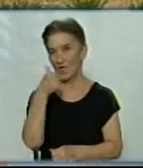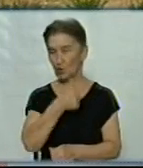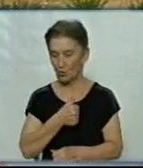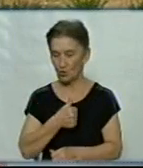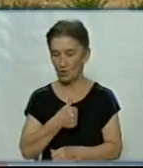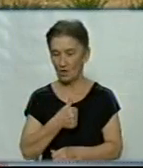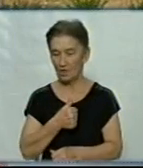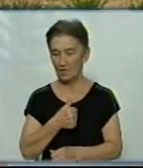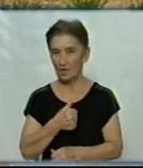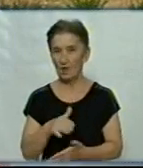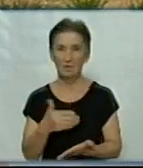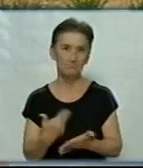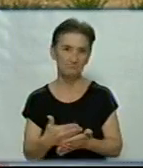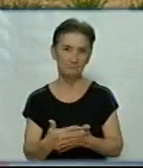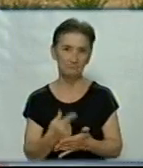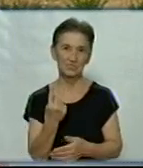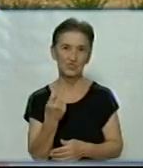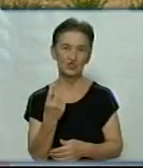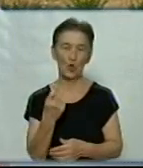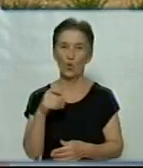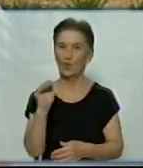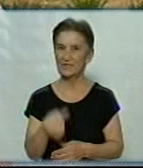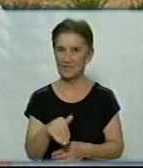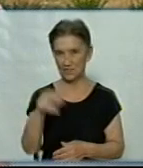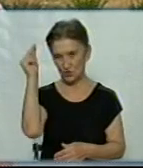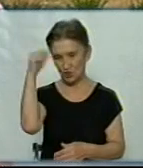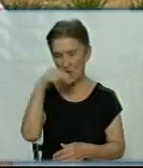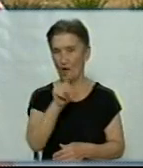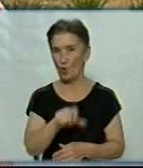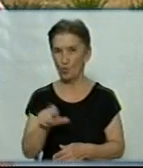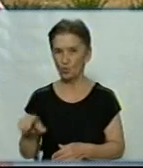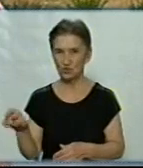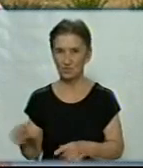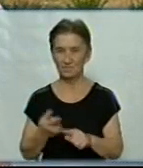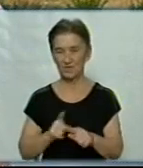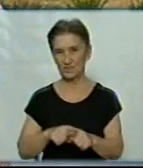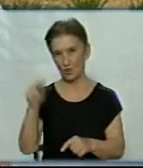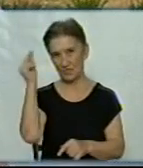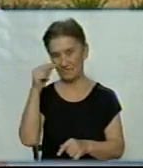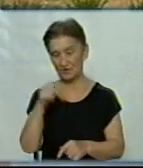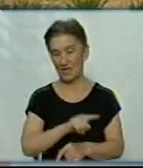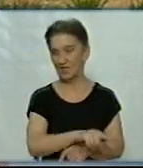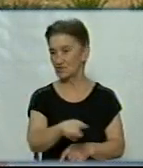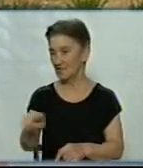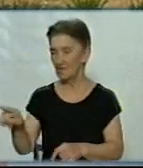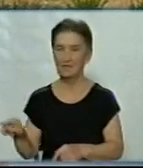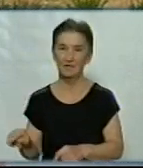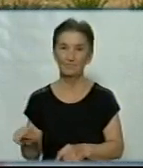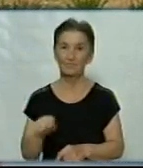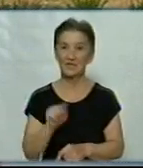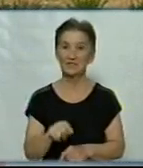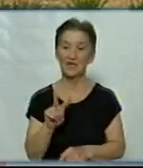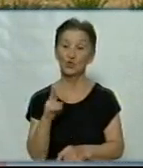близько 100 тисяч учнів, які навчаються у цих закладах. Це